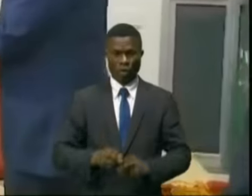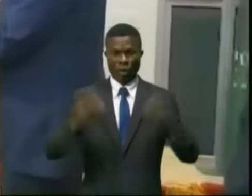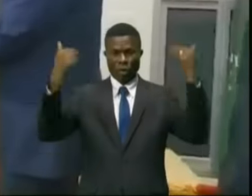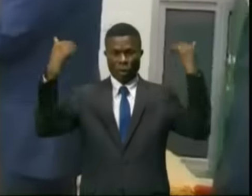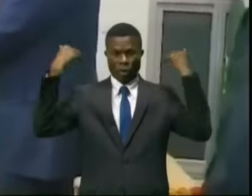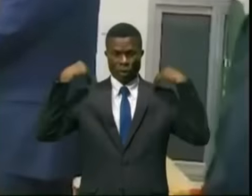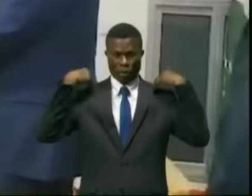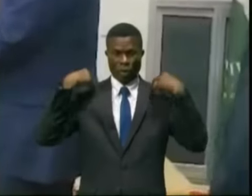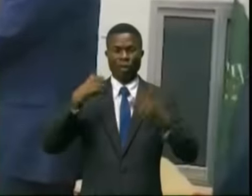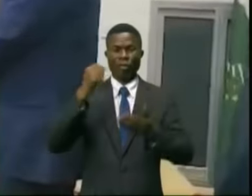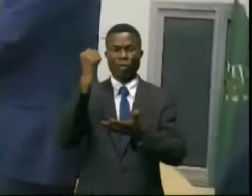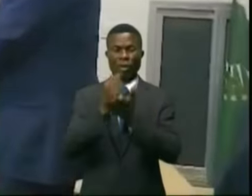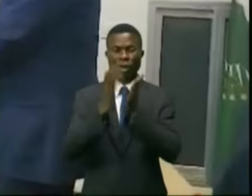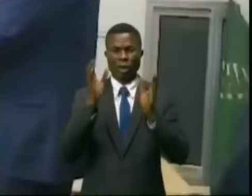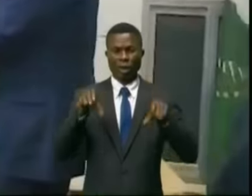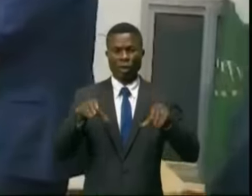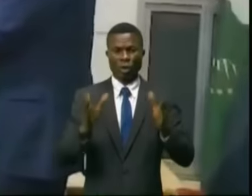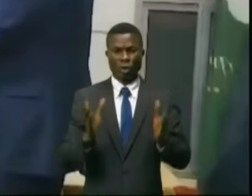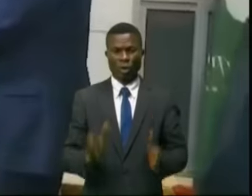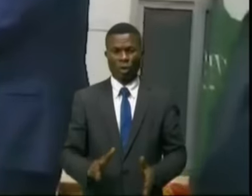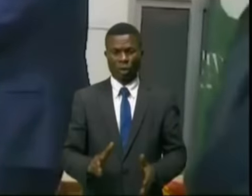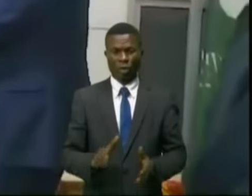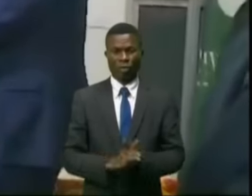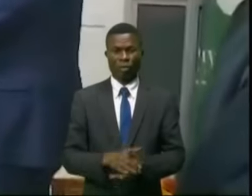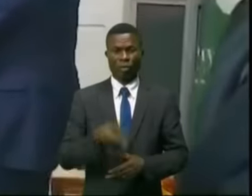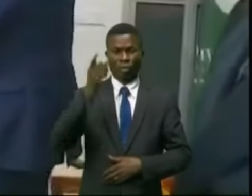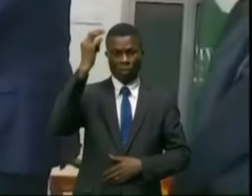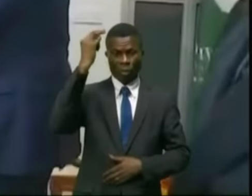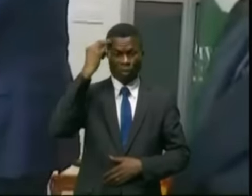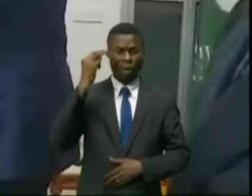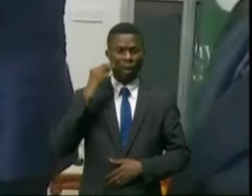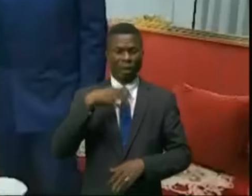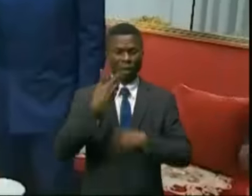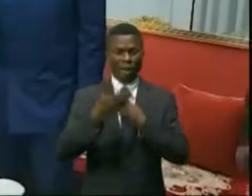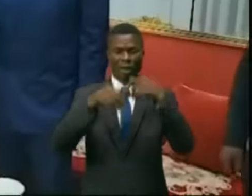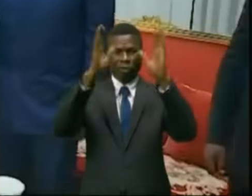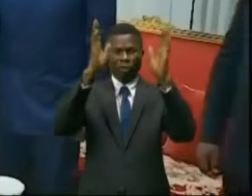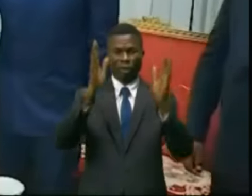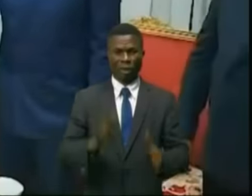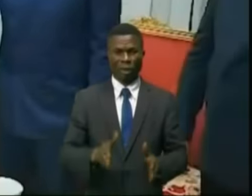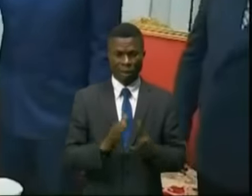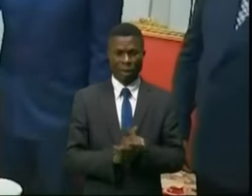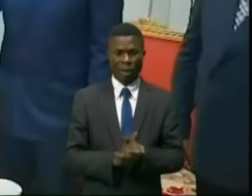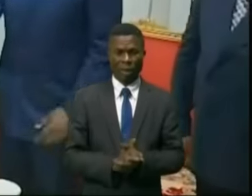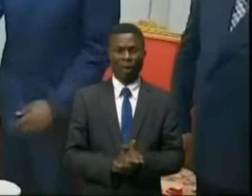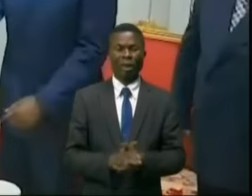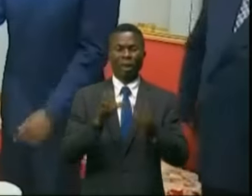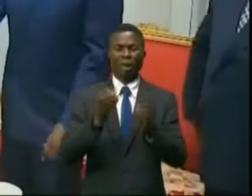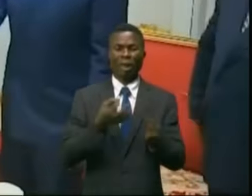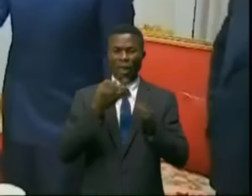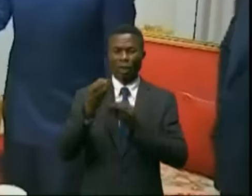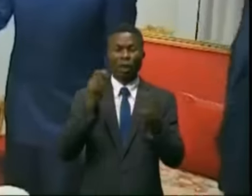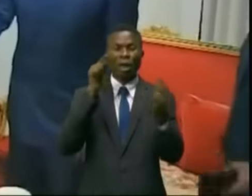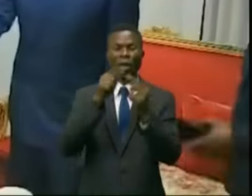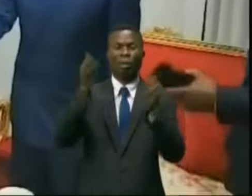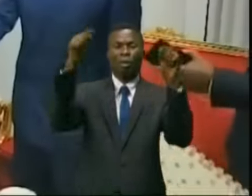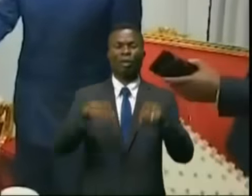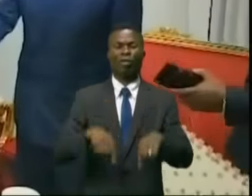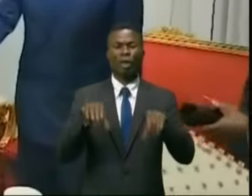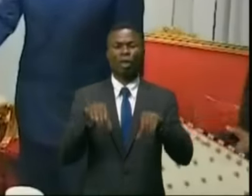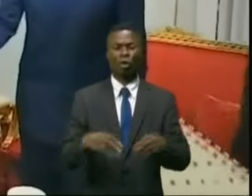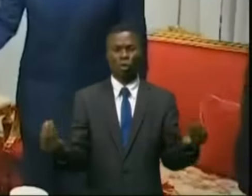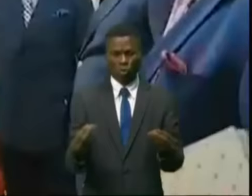chef de la diplomatie congolaise, Christophe Lutundula Palapenapala, et bien évidemment donner le but de son séjour